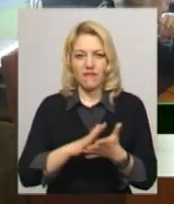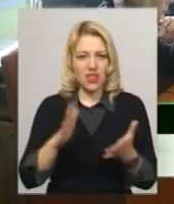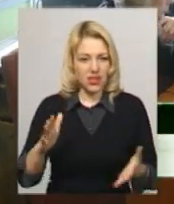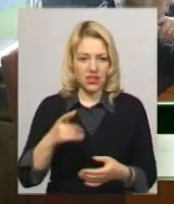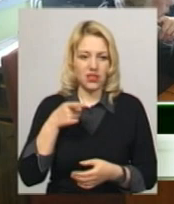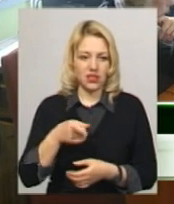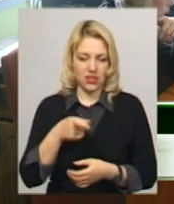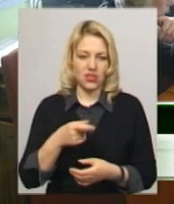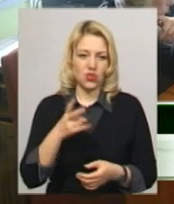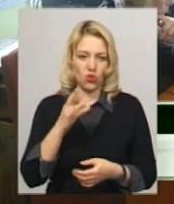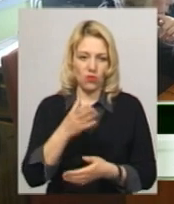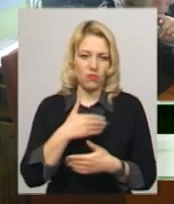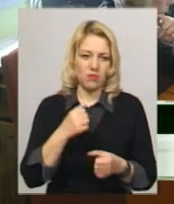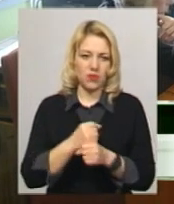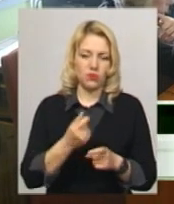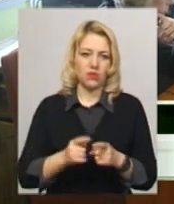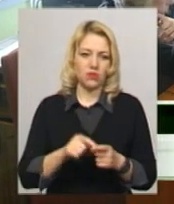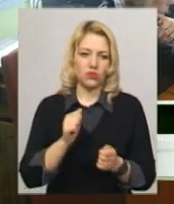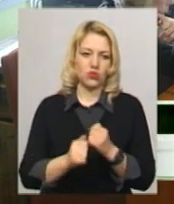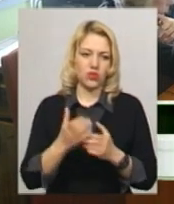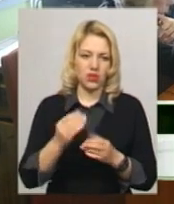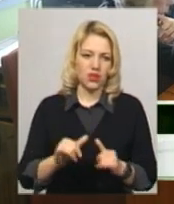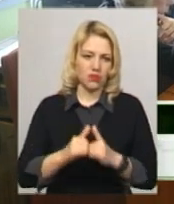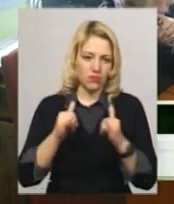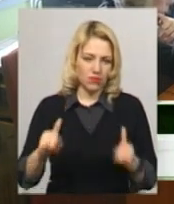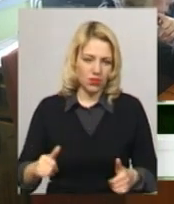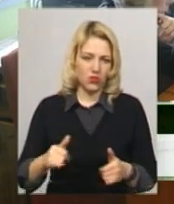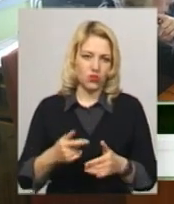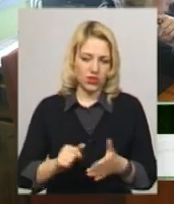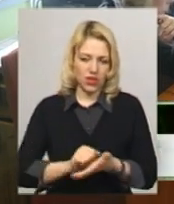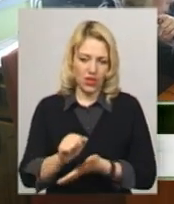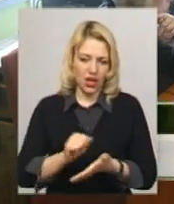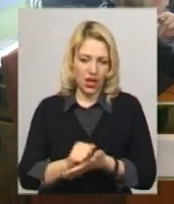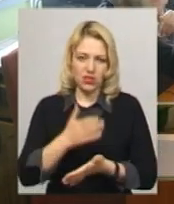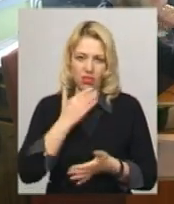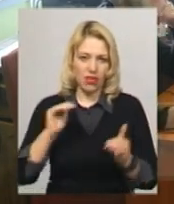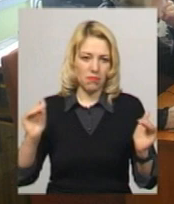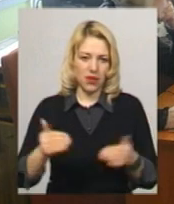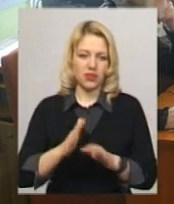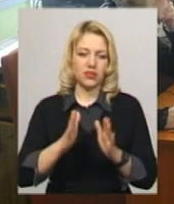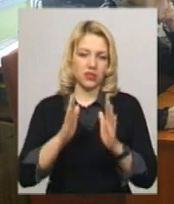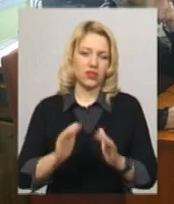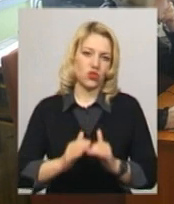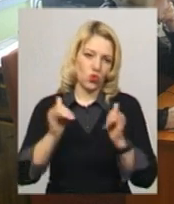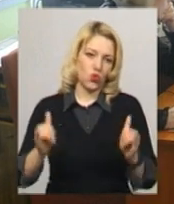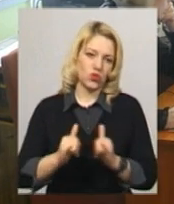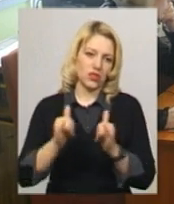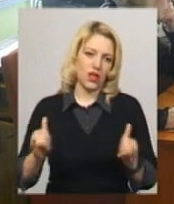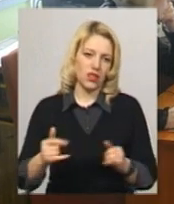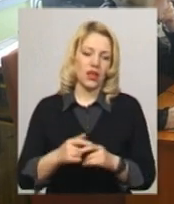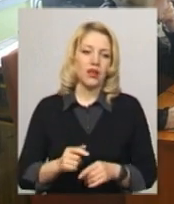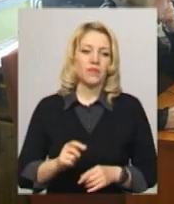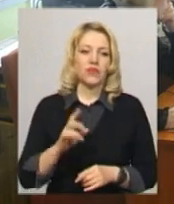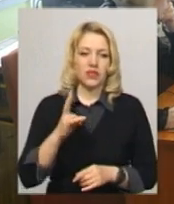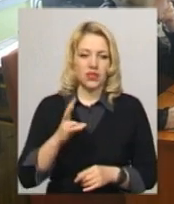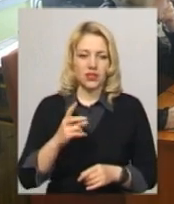але ми працюємо над цим щодня, збільшуючи тираж. Слава Богу, він у нас не падає, у нас тільки він зростає. Хай на кілька примірників, але